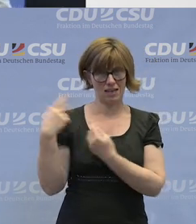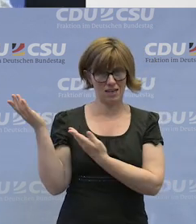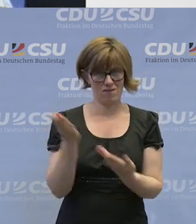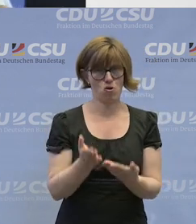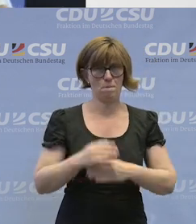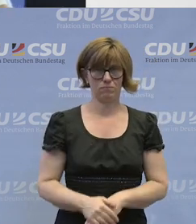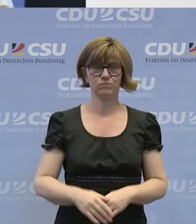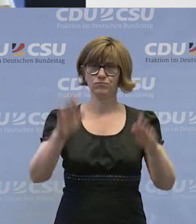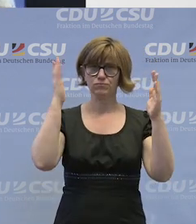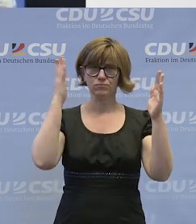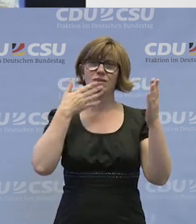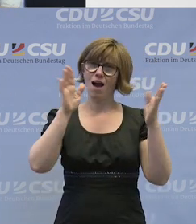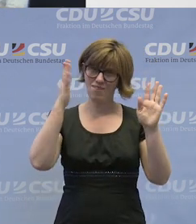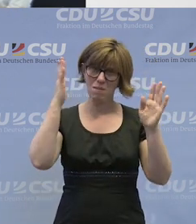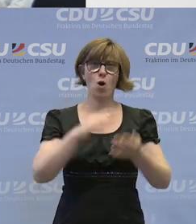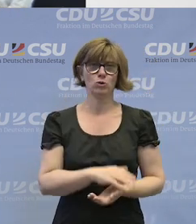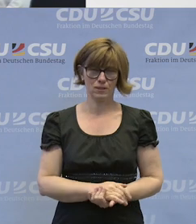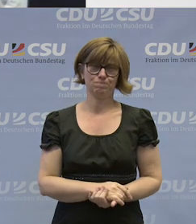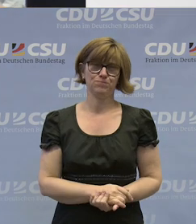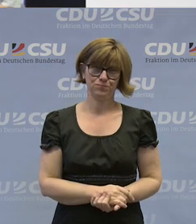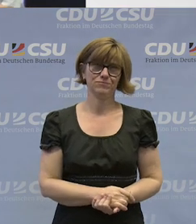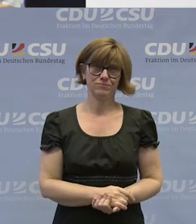Ja, es darf ruhig Applaus geben. Genau.